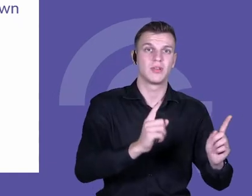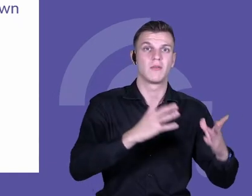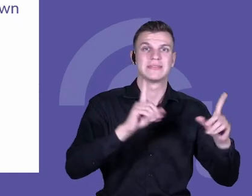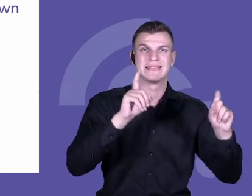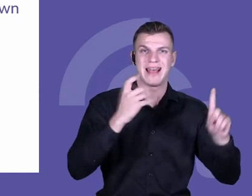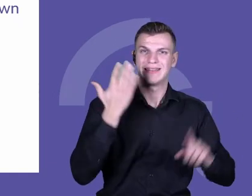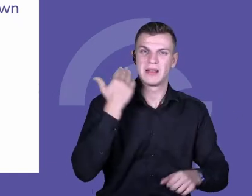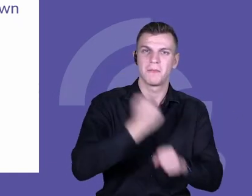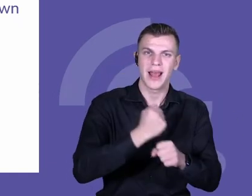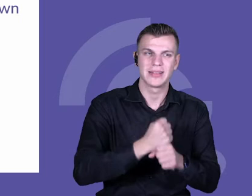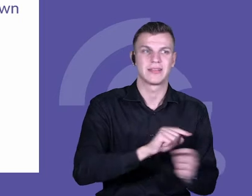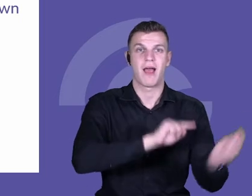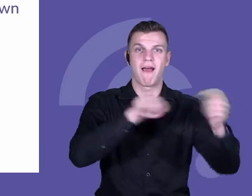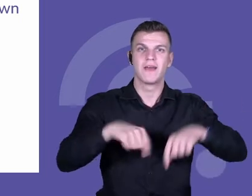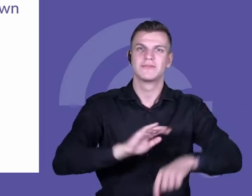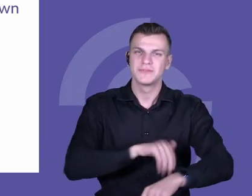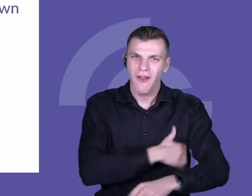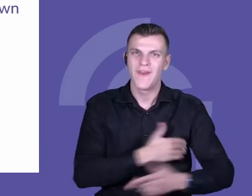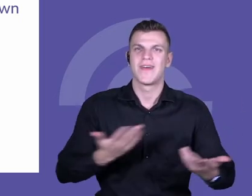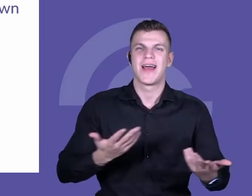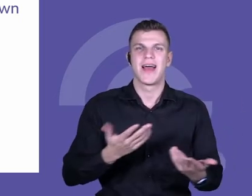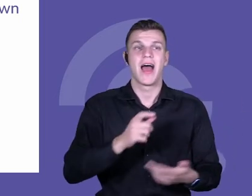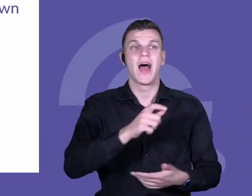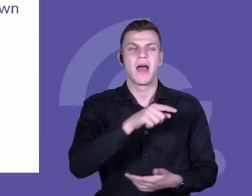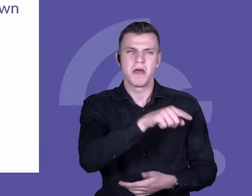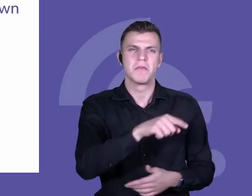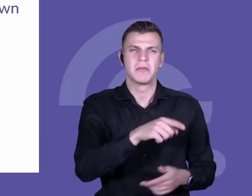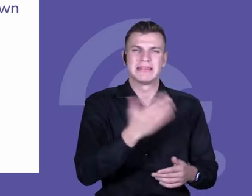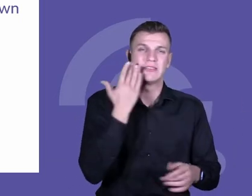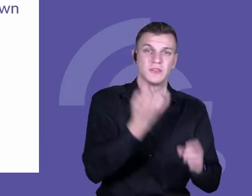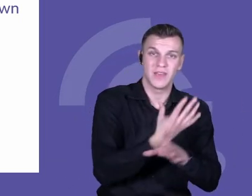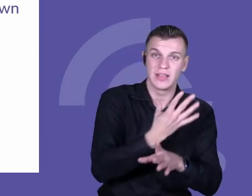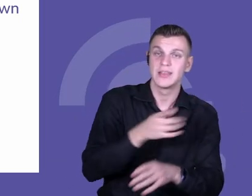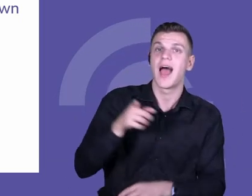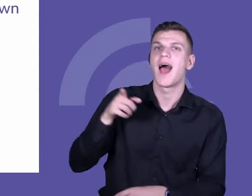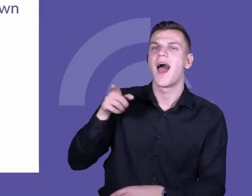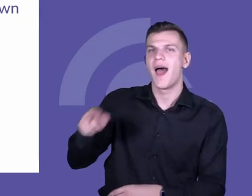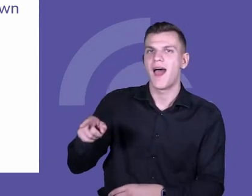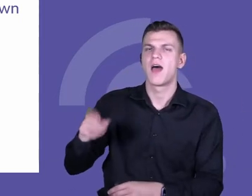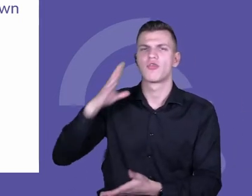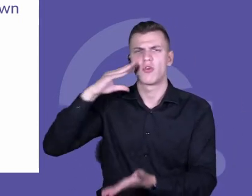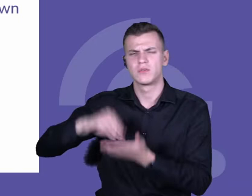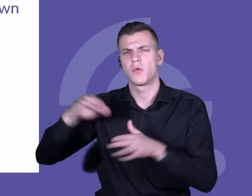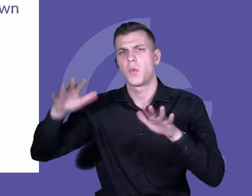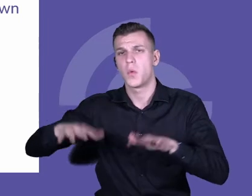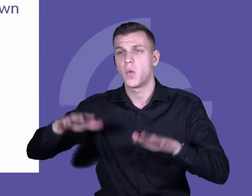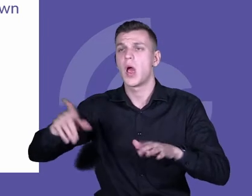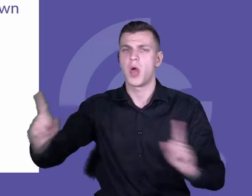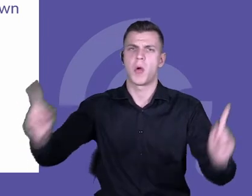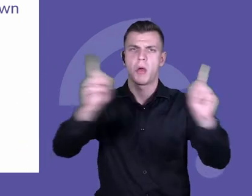zaczynają pracę, łączy się ich z doświadczonym nauczycielem w szkole, z mentorem. I w takich